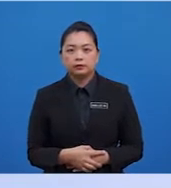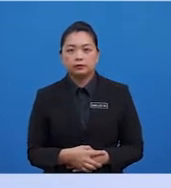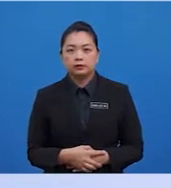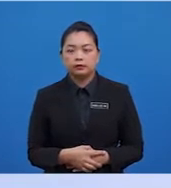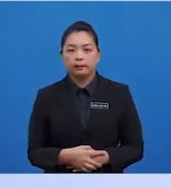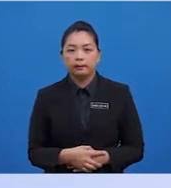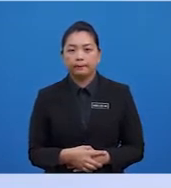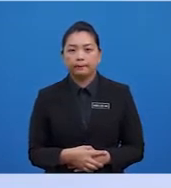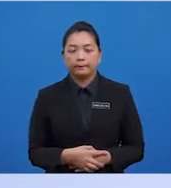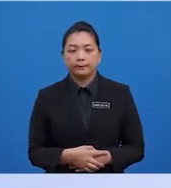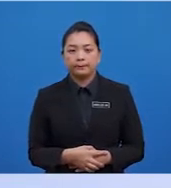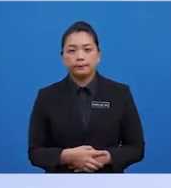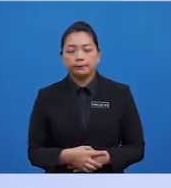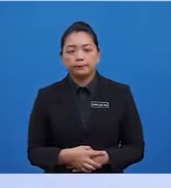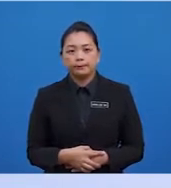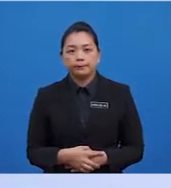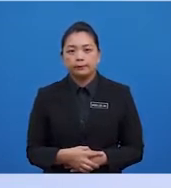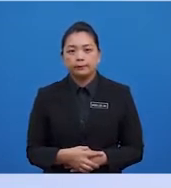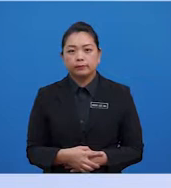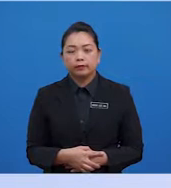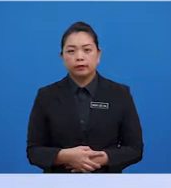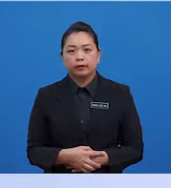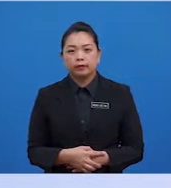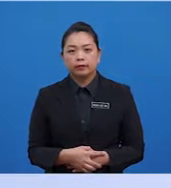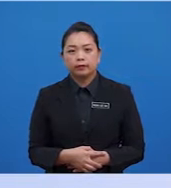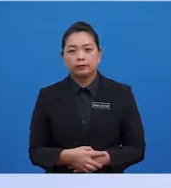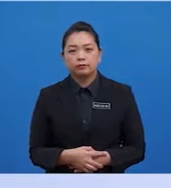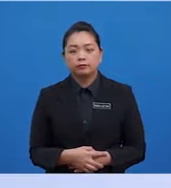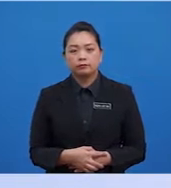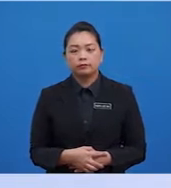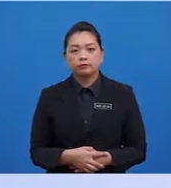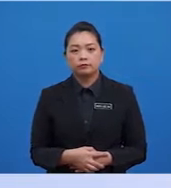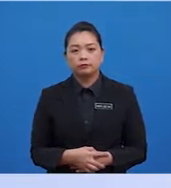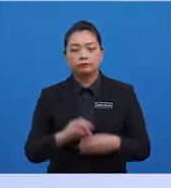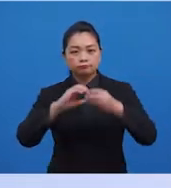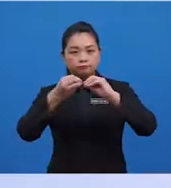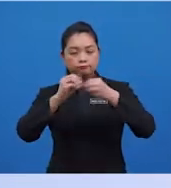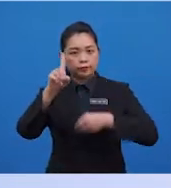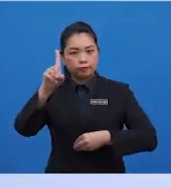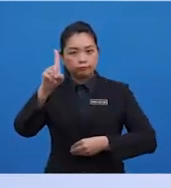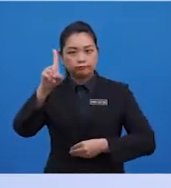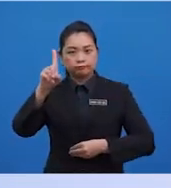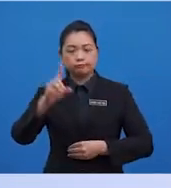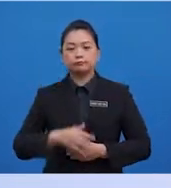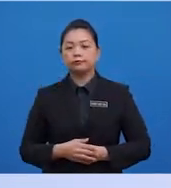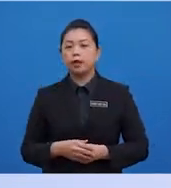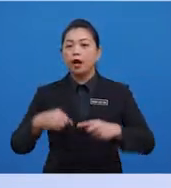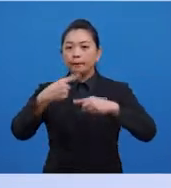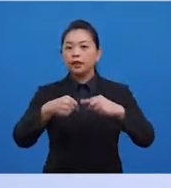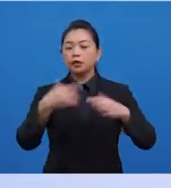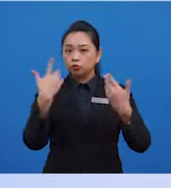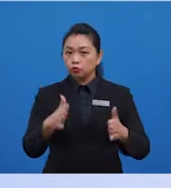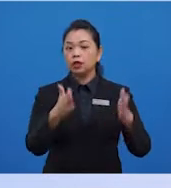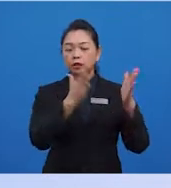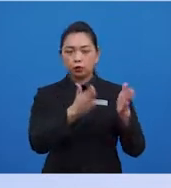-W-A-B. Tutup tanda kurung dakar. Soalan 1. Apabila data